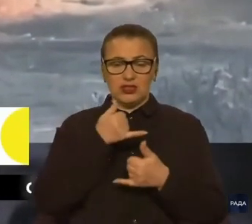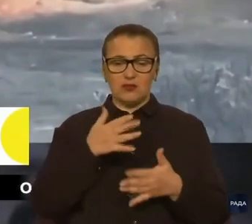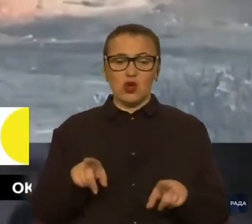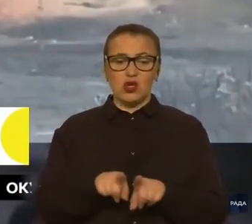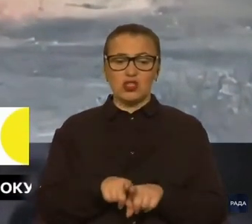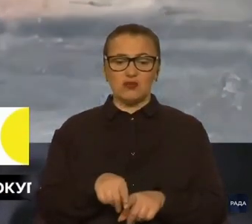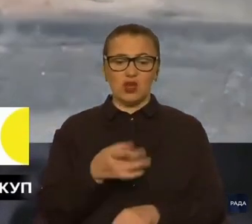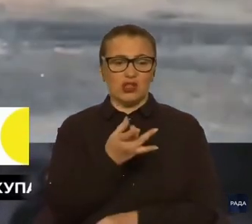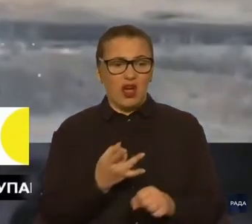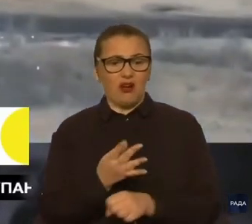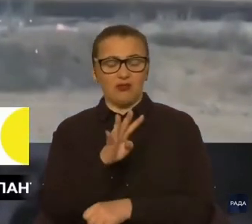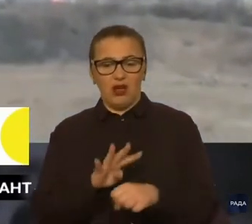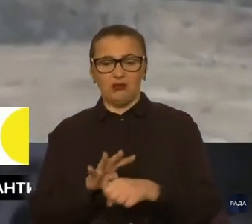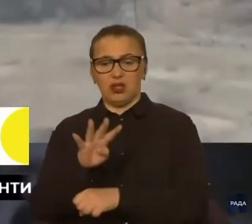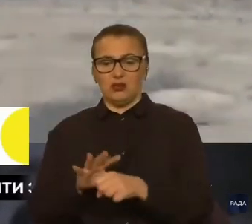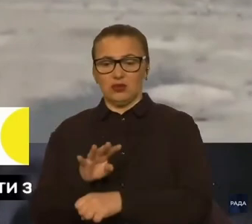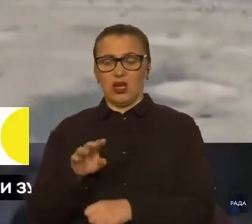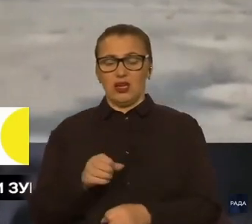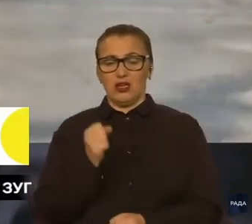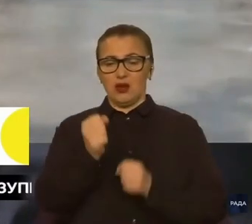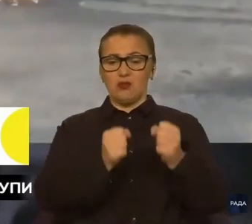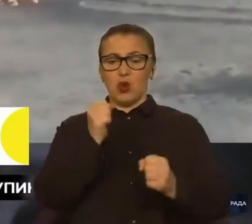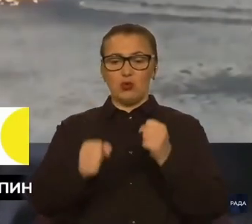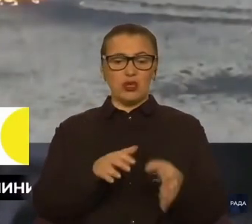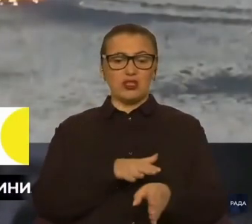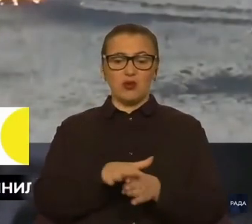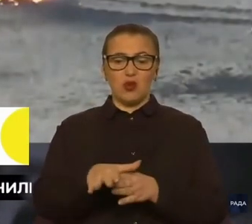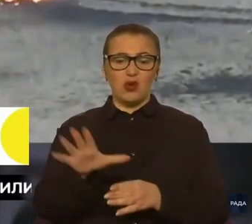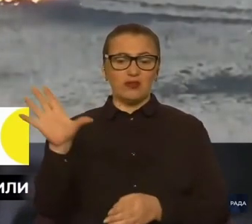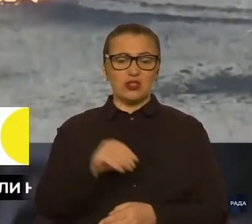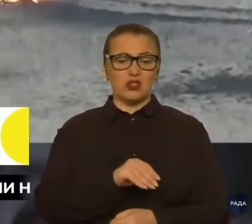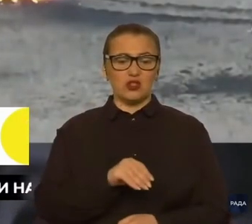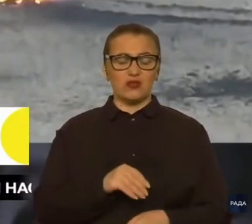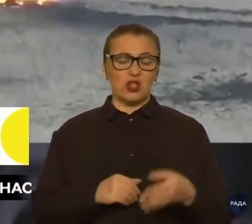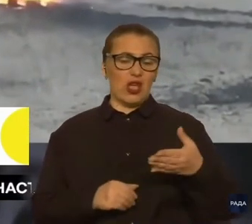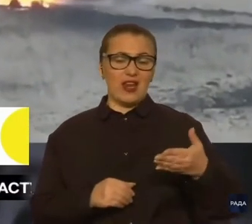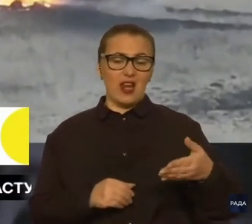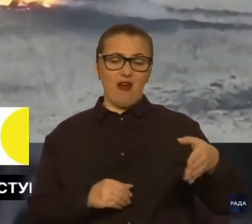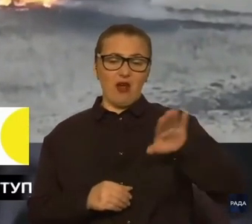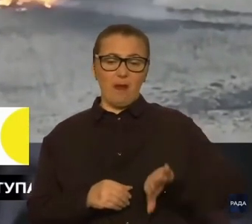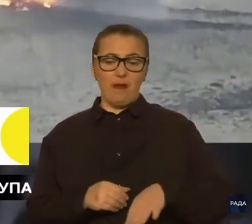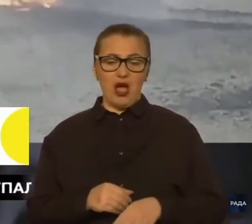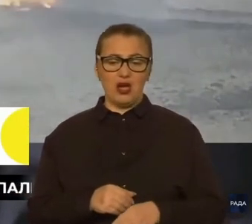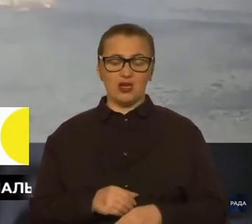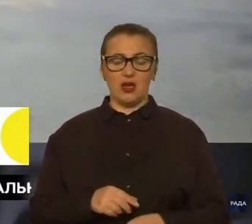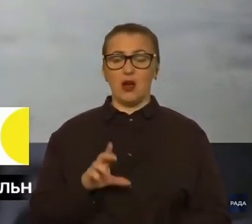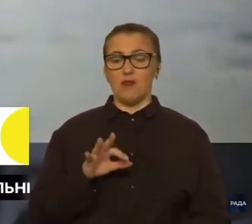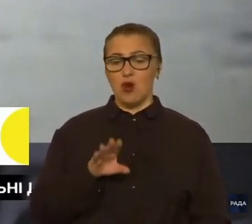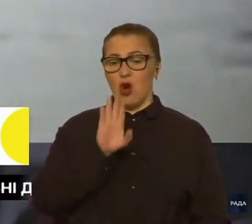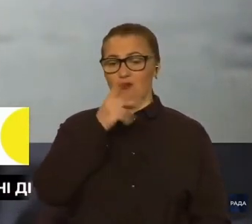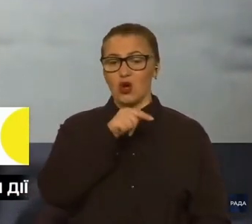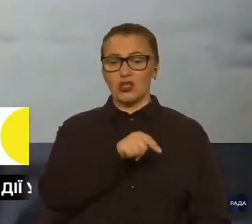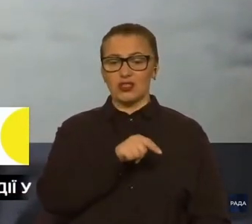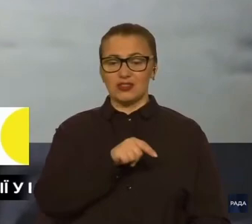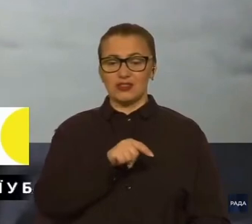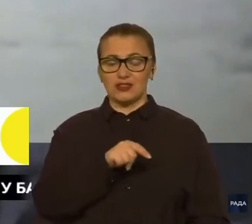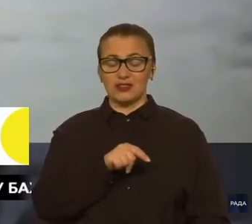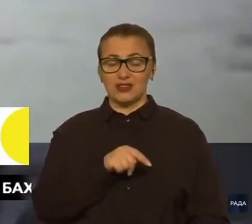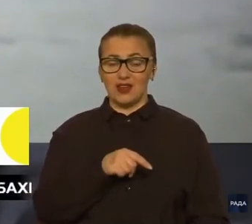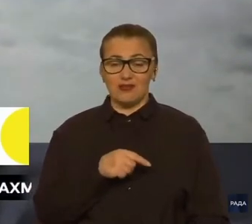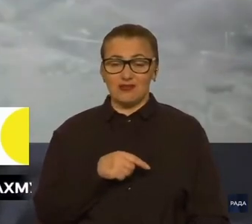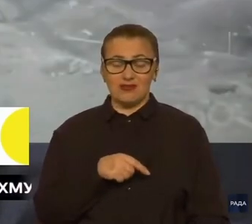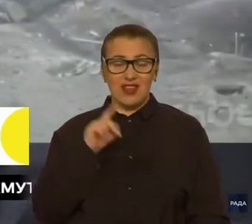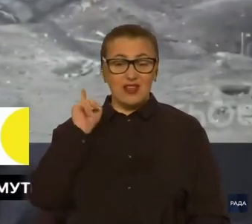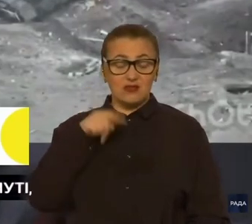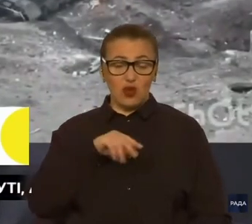способом артилерію, вкривати вогнем повністю весь лівий берег, тому що ворог там підступно ховається за мирним